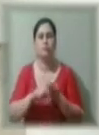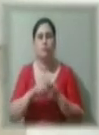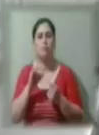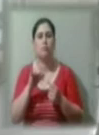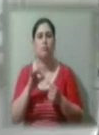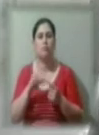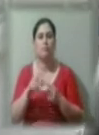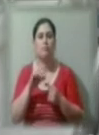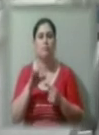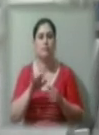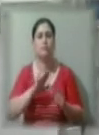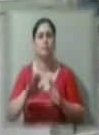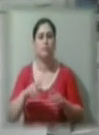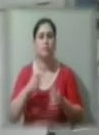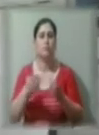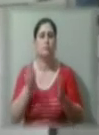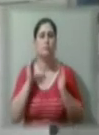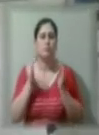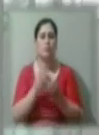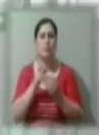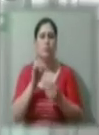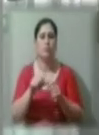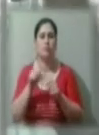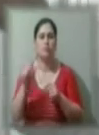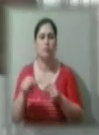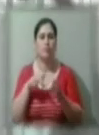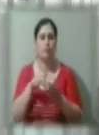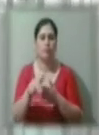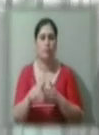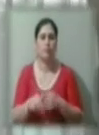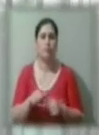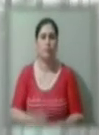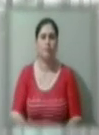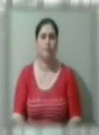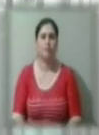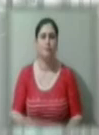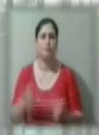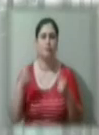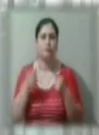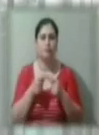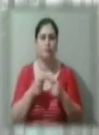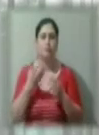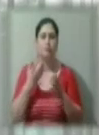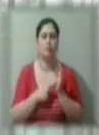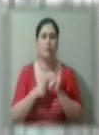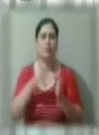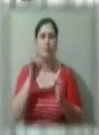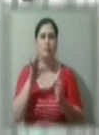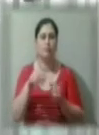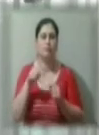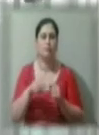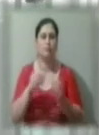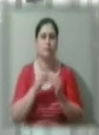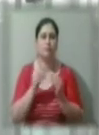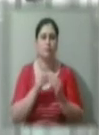розміщатимуть в закритих боксах з окремим виходом. Тут шість боксів, там у нас десять. У іншому